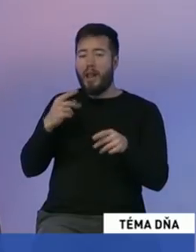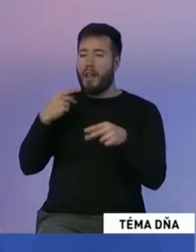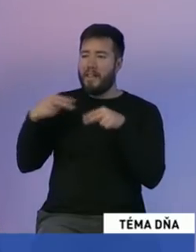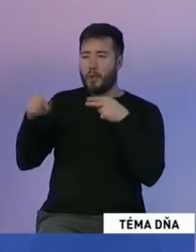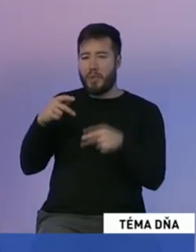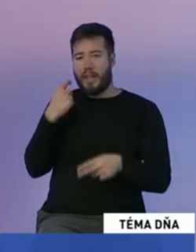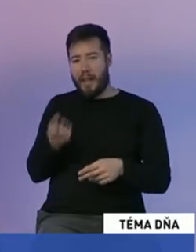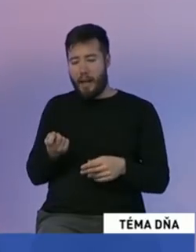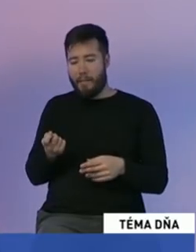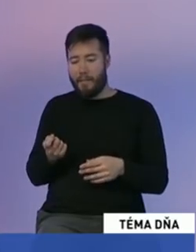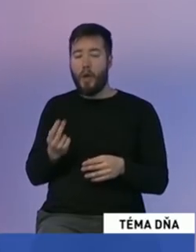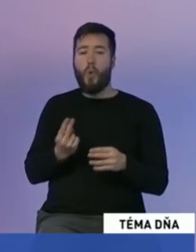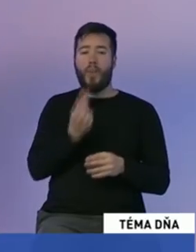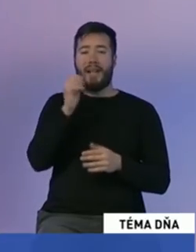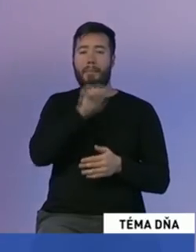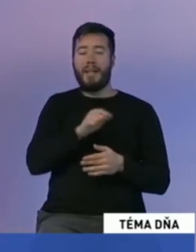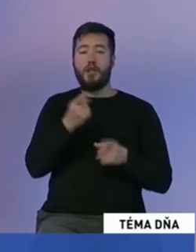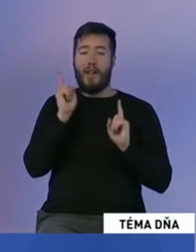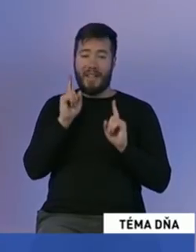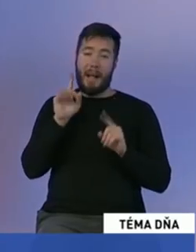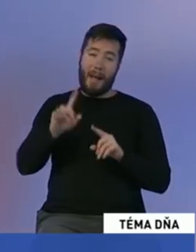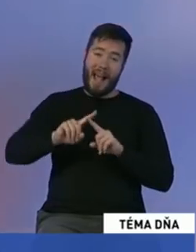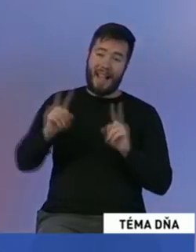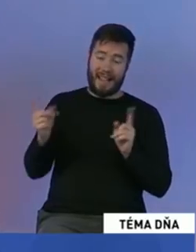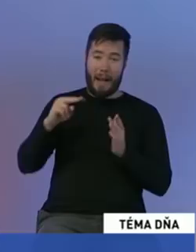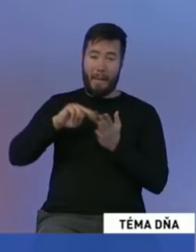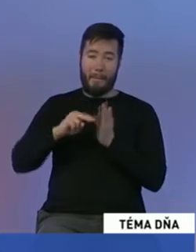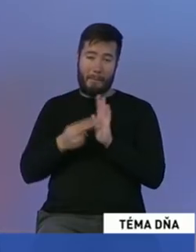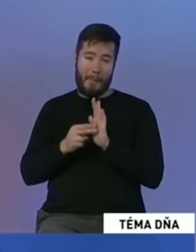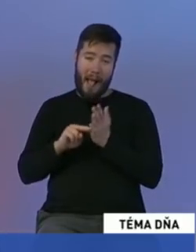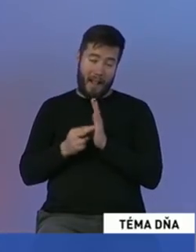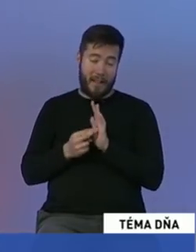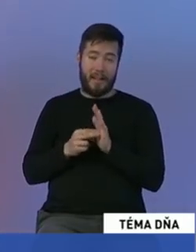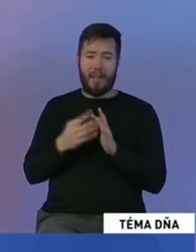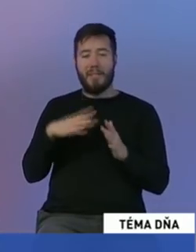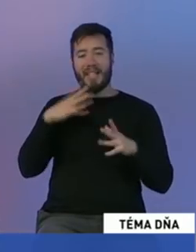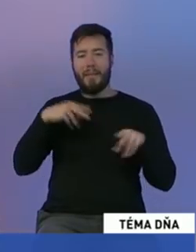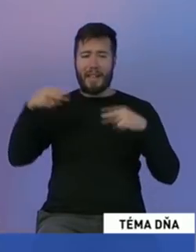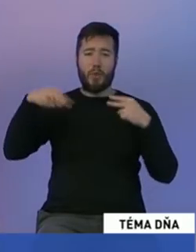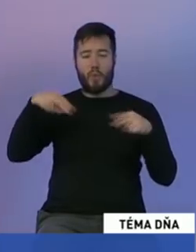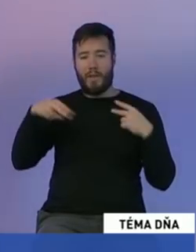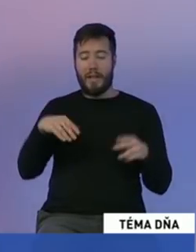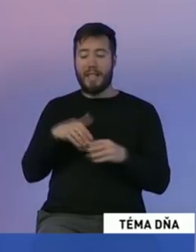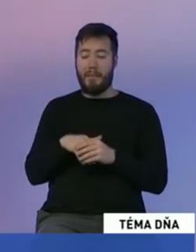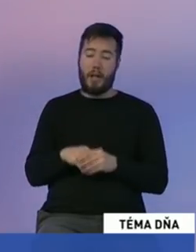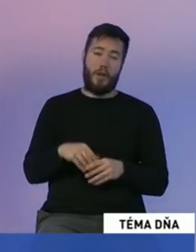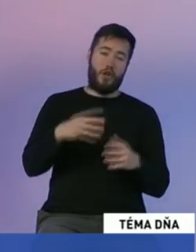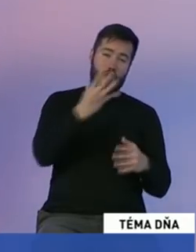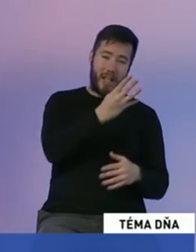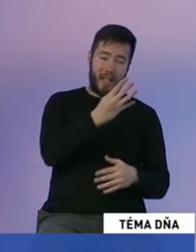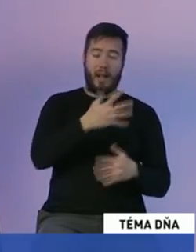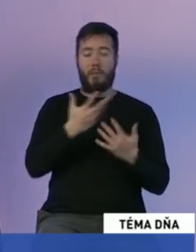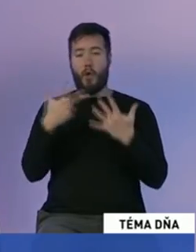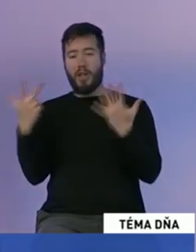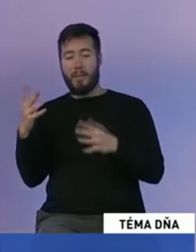pripravený variant, o ktorom by sa taktiež chceli porozprávať. To znamená, že tá debata o tom, či to budú 4 alebo 8 volebných